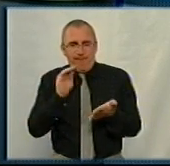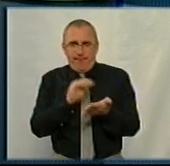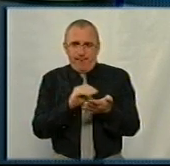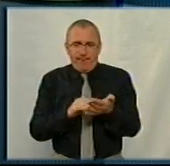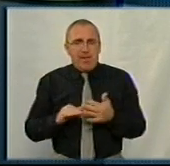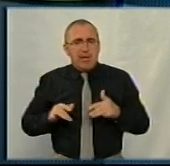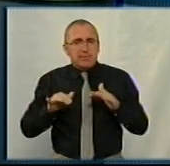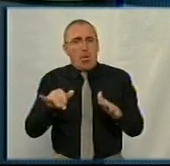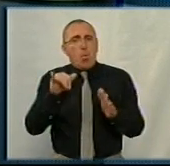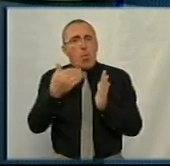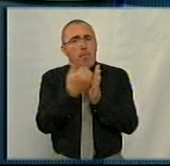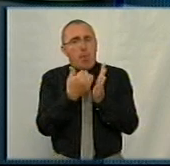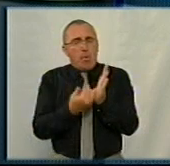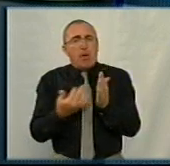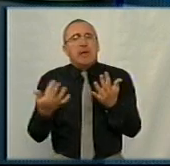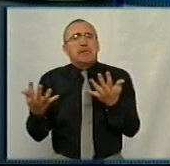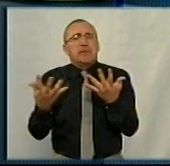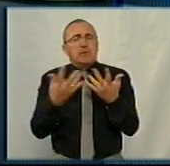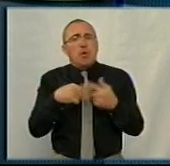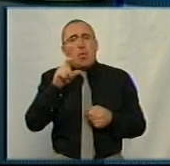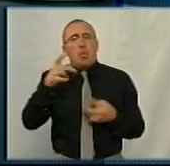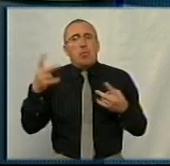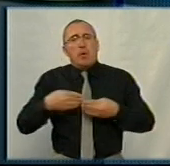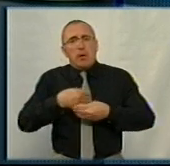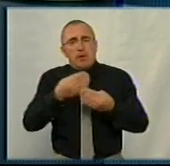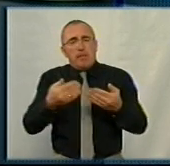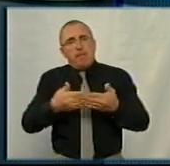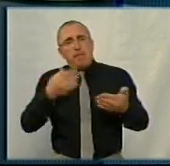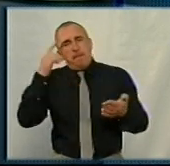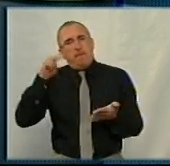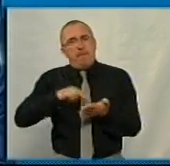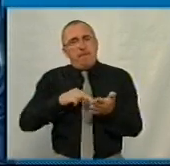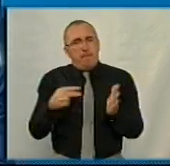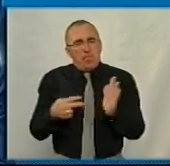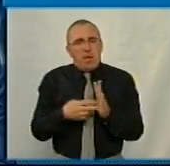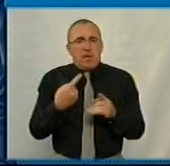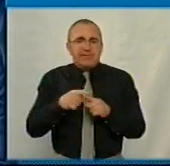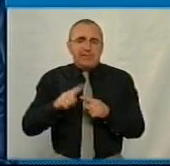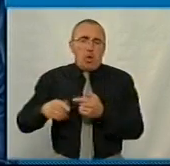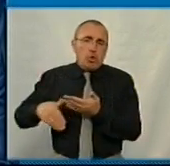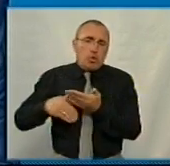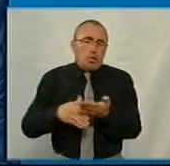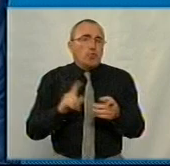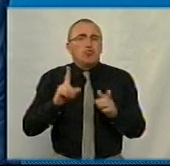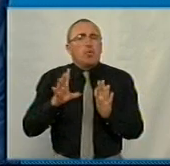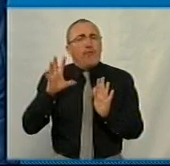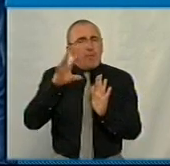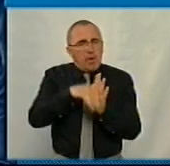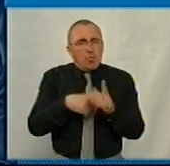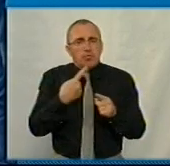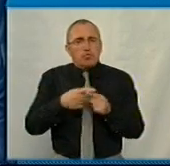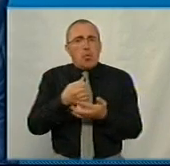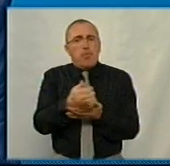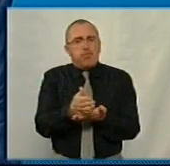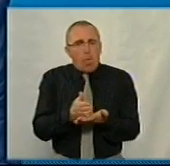як заходи в програмі, скільки людям буде надано попереднє, заплановане надання цієї допомоги, що вкладається в цю